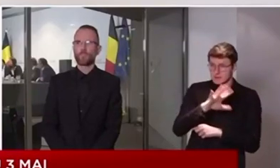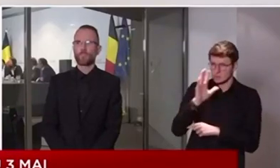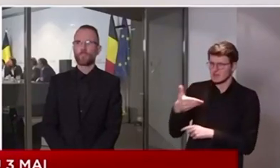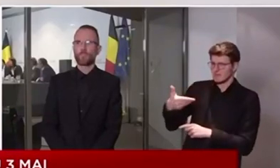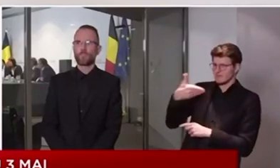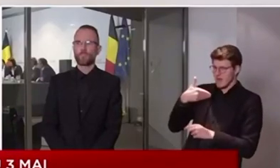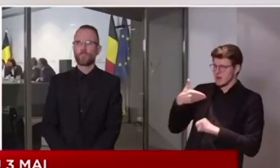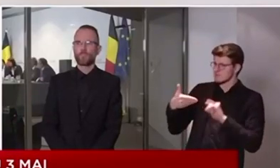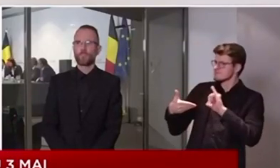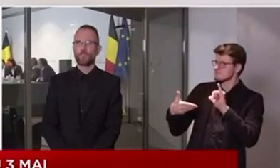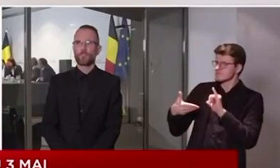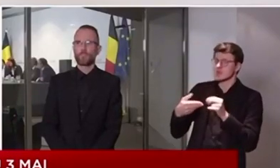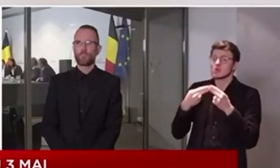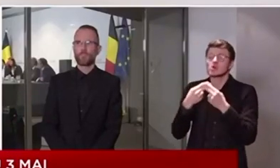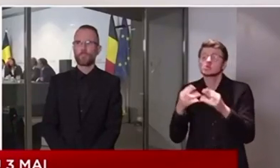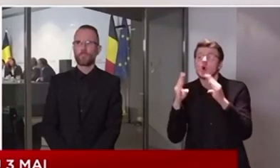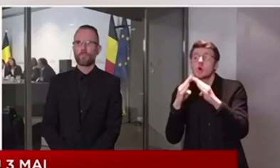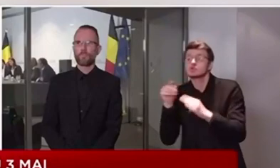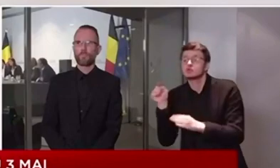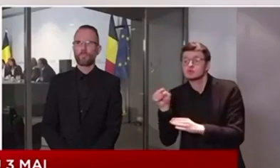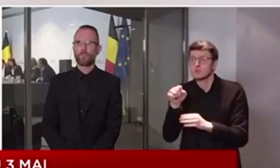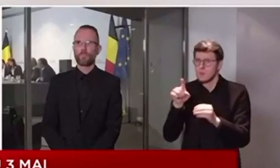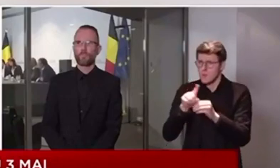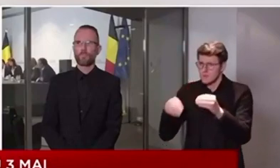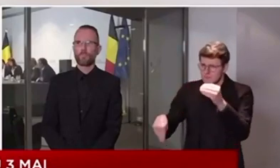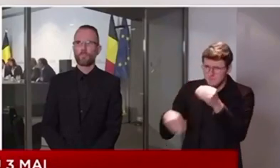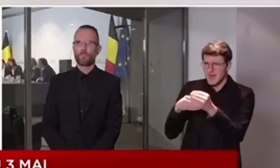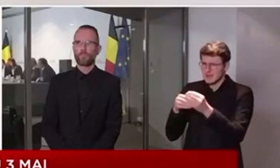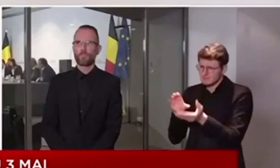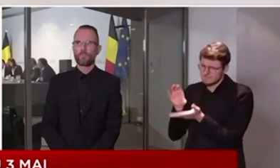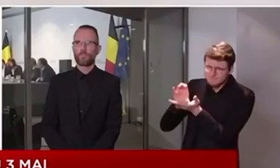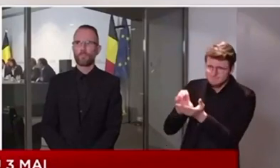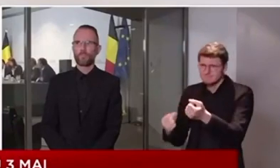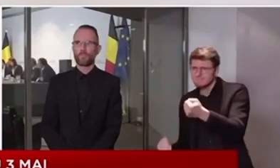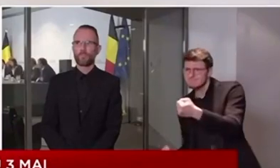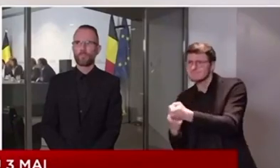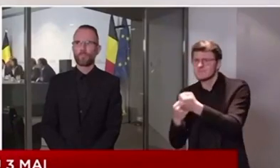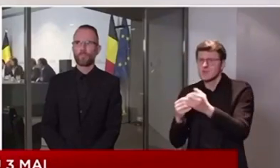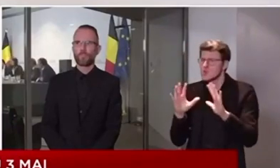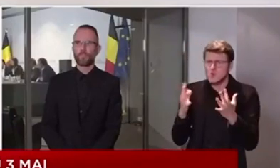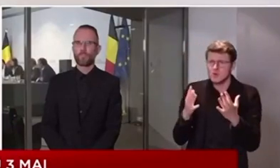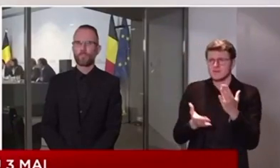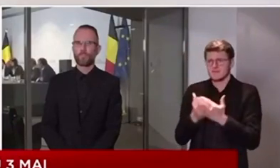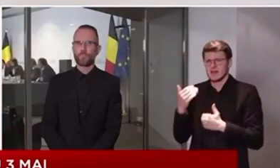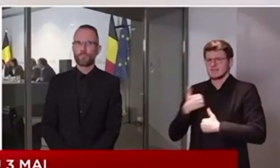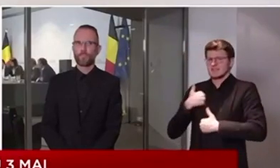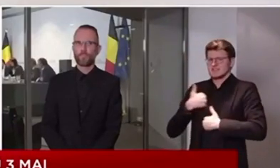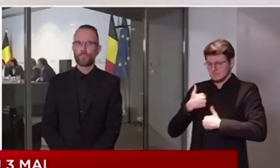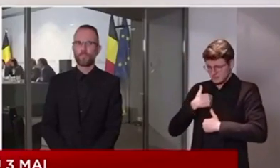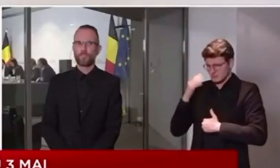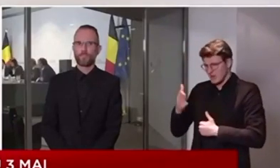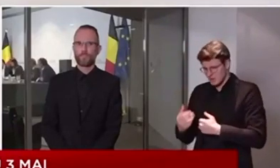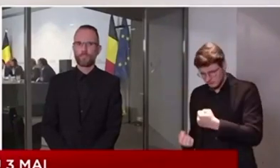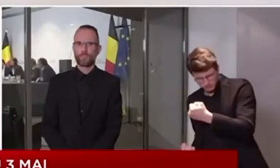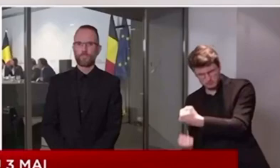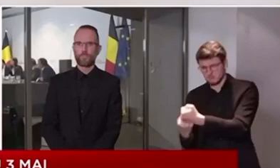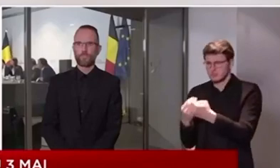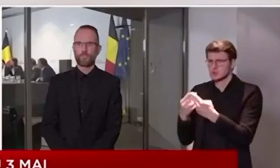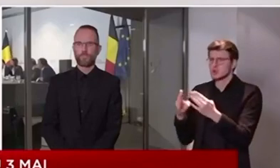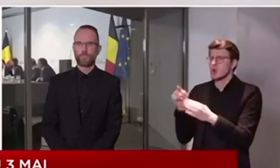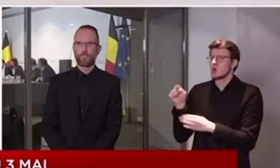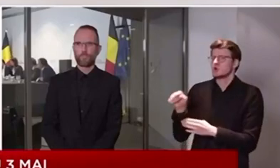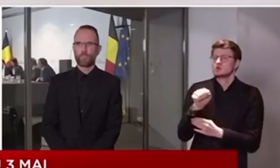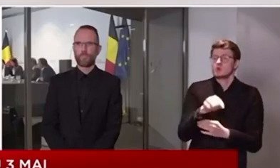pour que la défense puisse aller aider les maisons de repos. De plus,